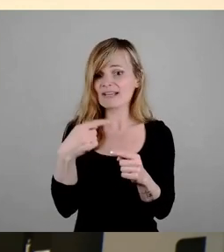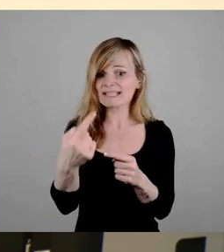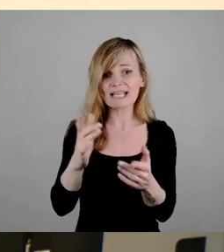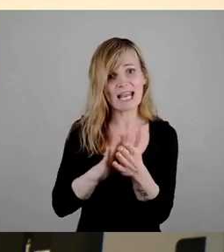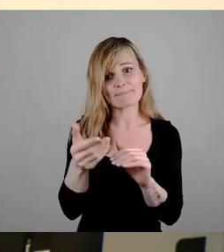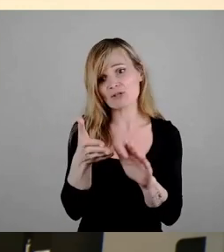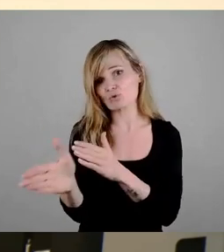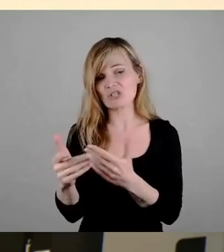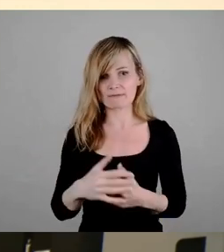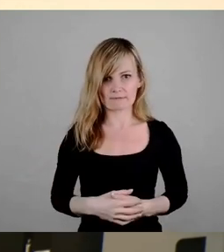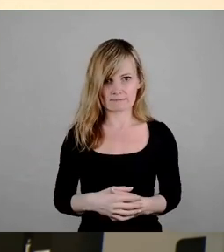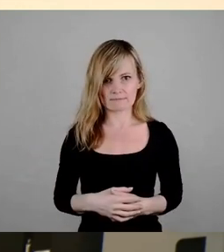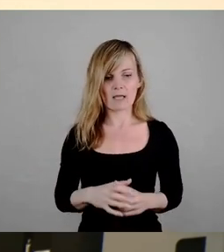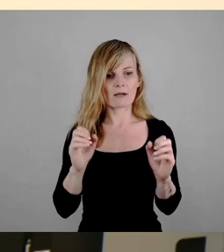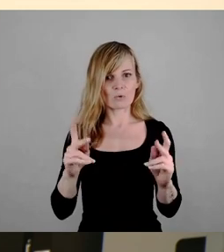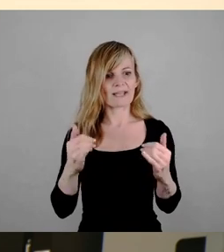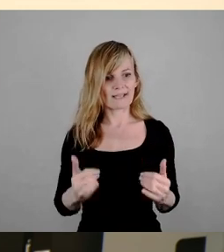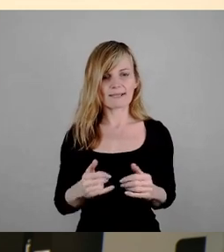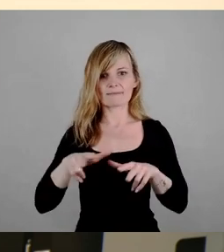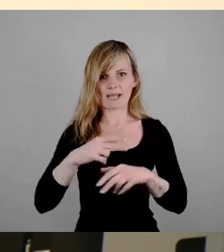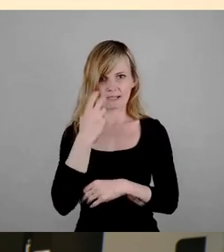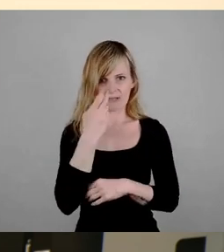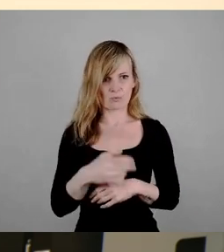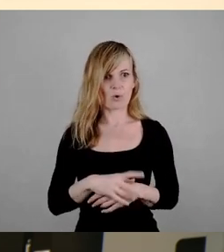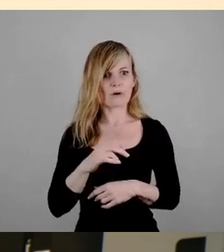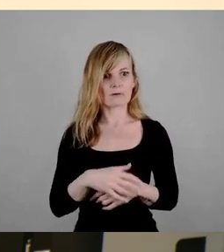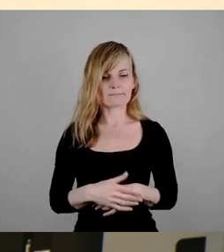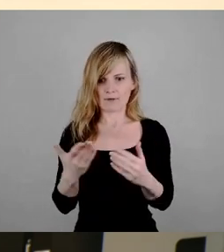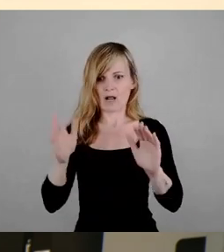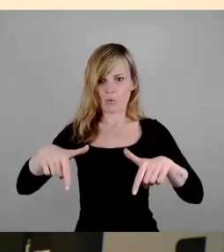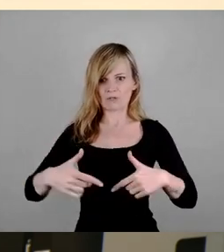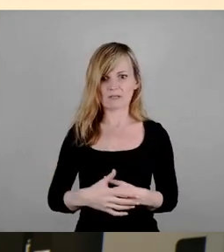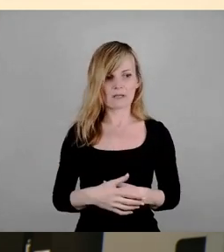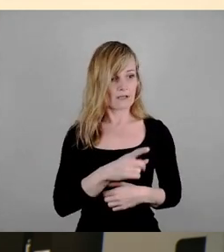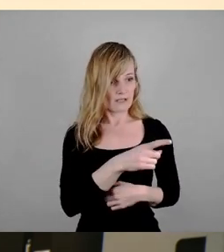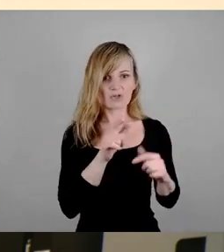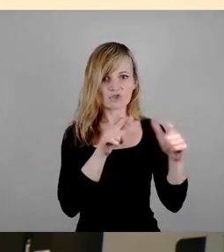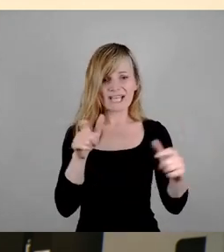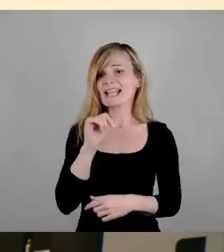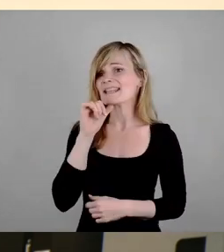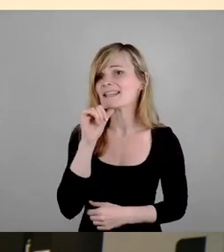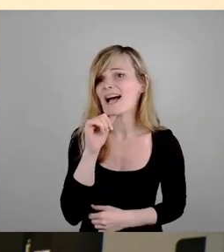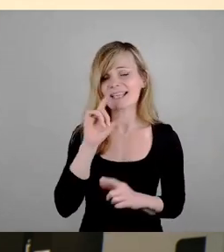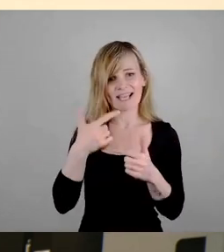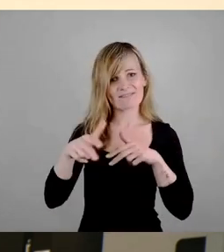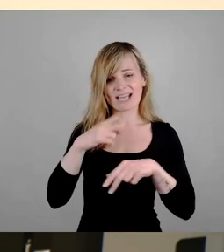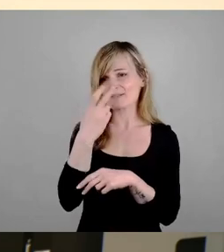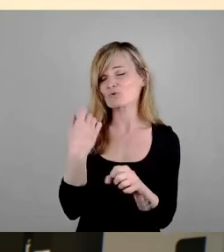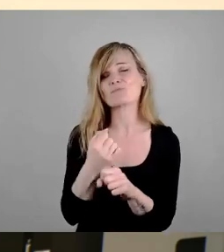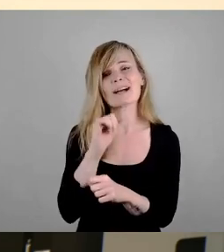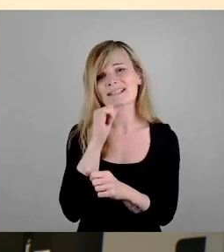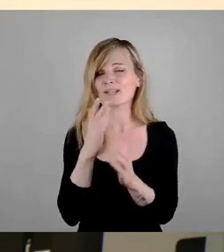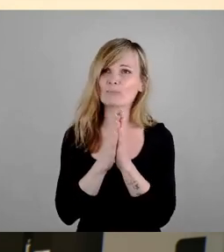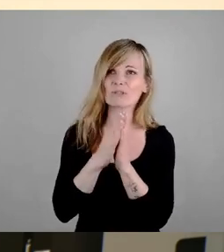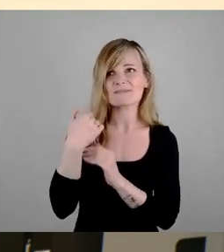es jetzt einen Verkehrsversuch gibt, dann schreit sie, oh nein, wir können keinen Verkehrsversuch machen, das ist doch, nein, oh Gott, lass